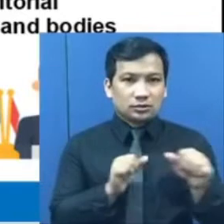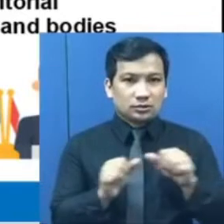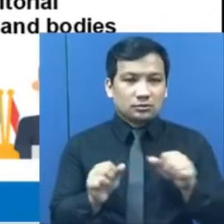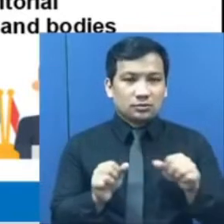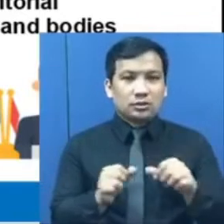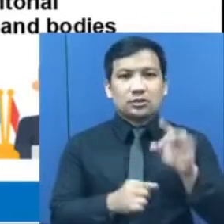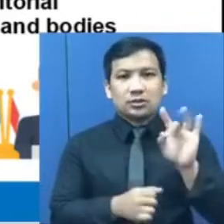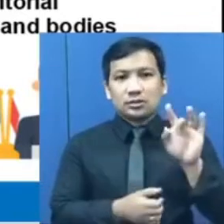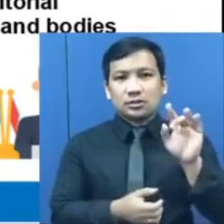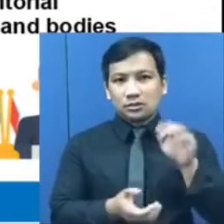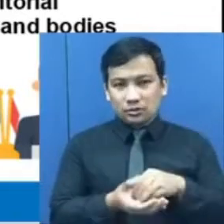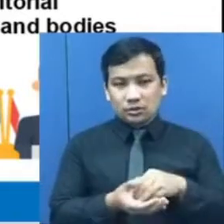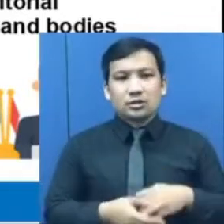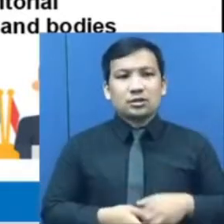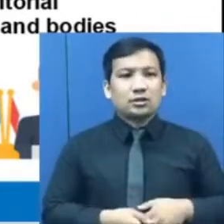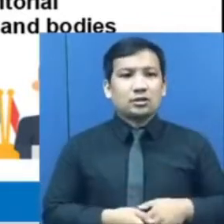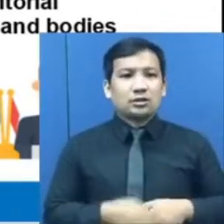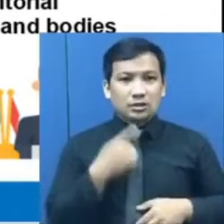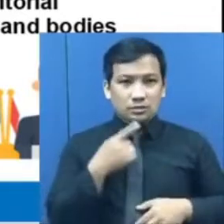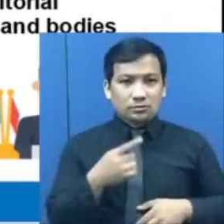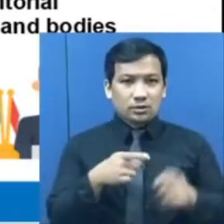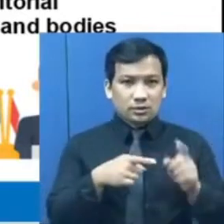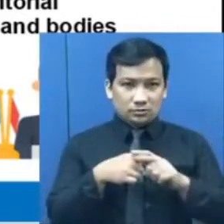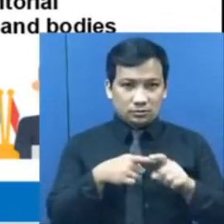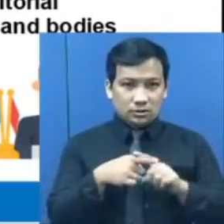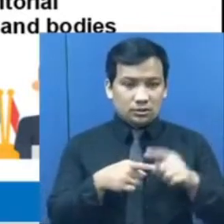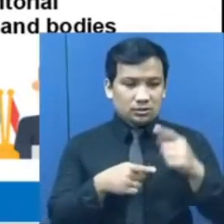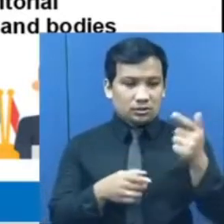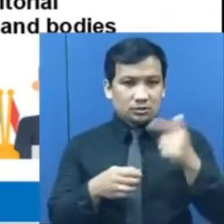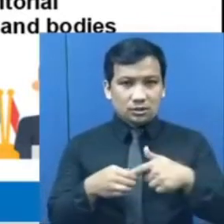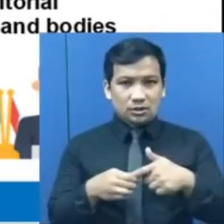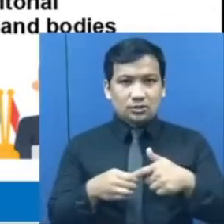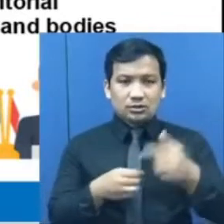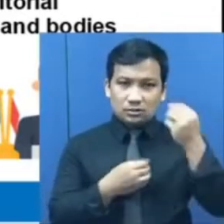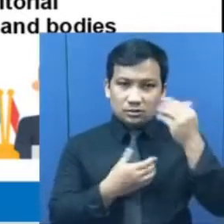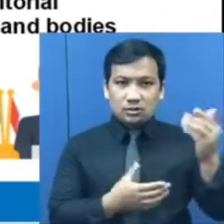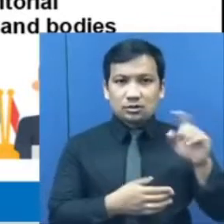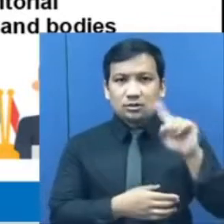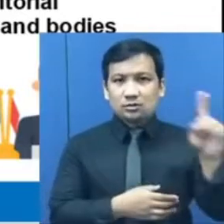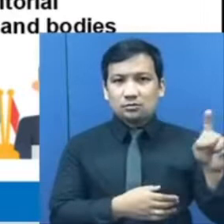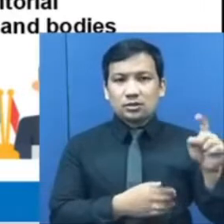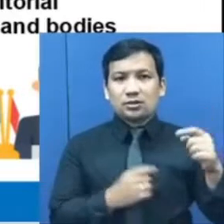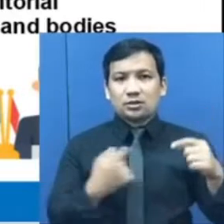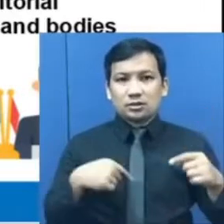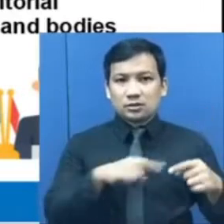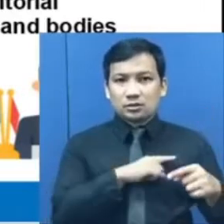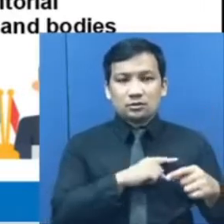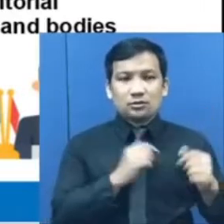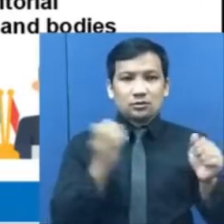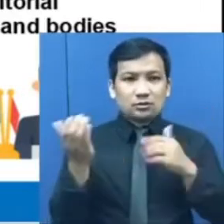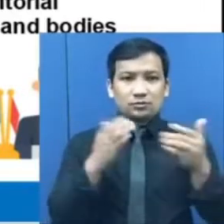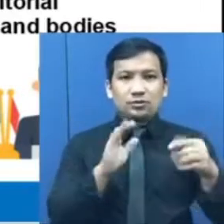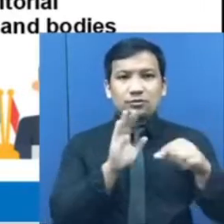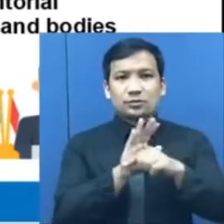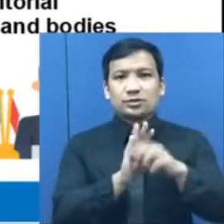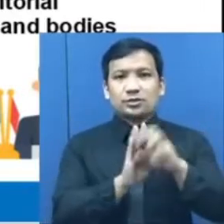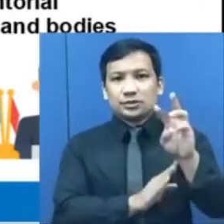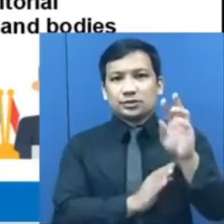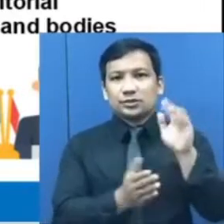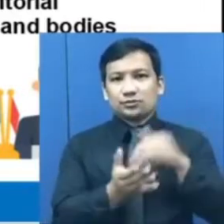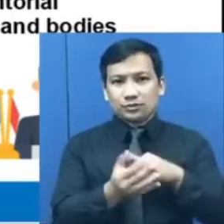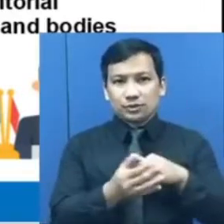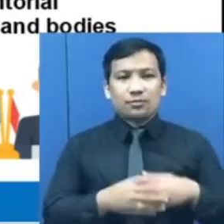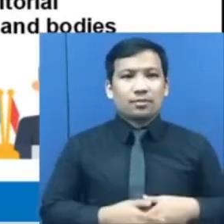8,000. Electricity, Gas, Steam and Air Conditioning Supply, minus 6,000.